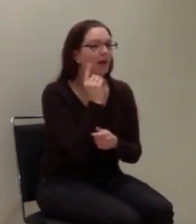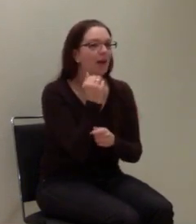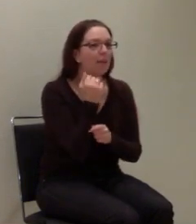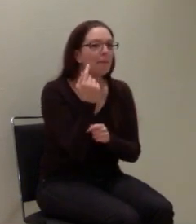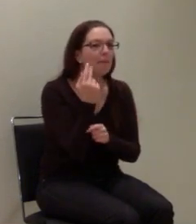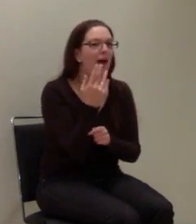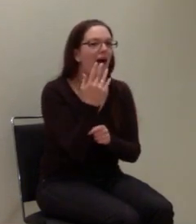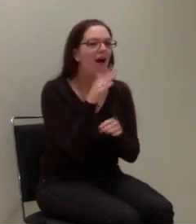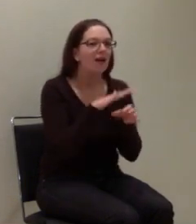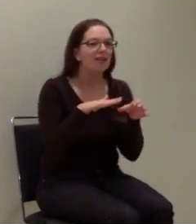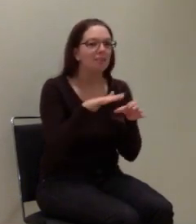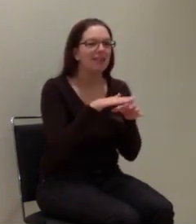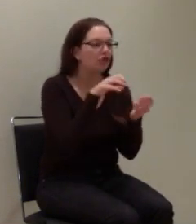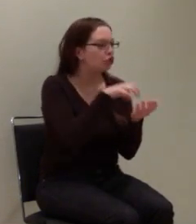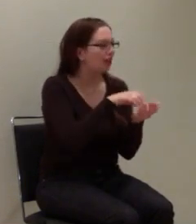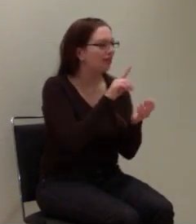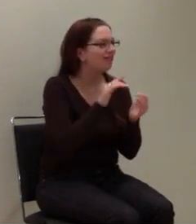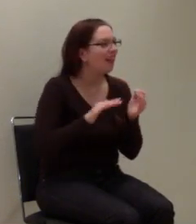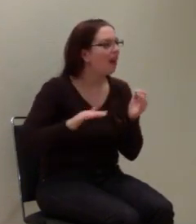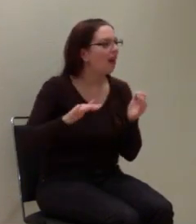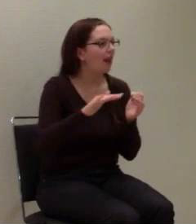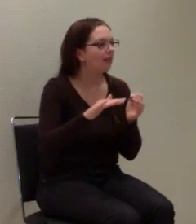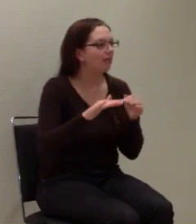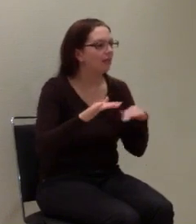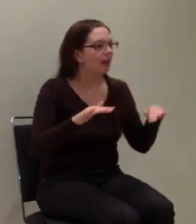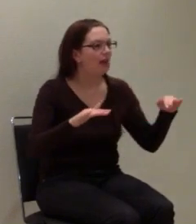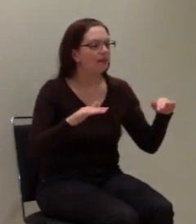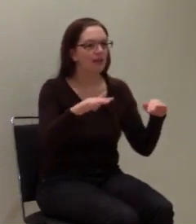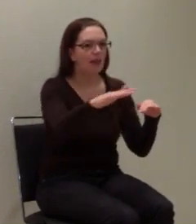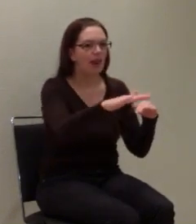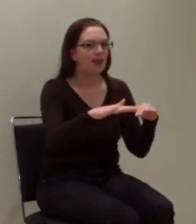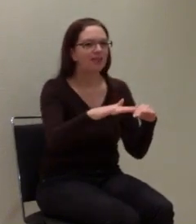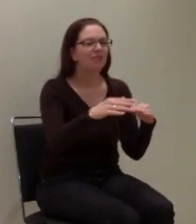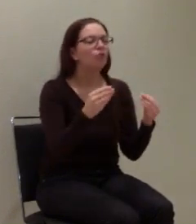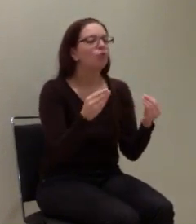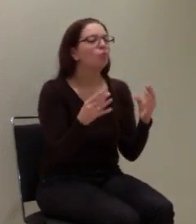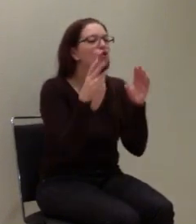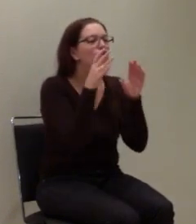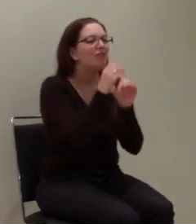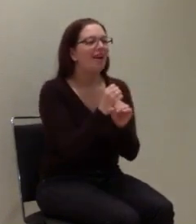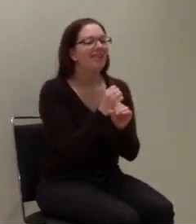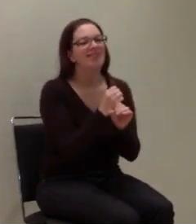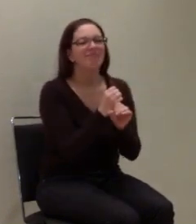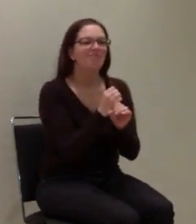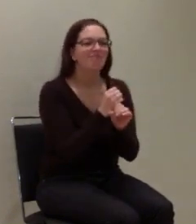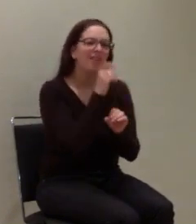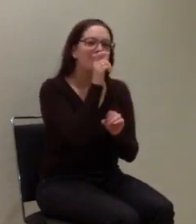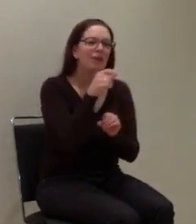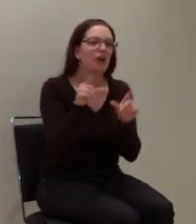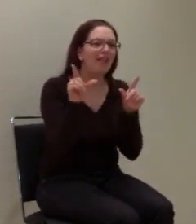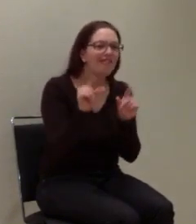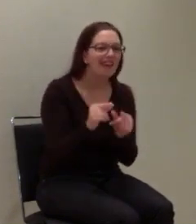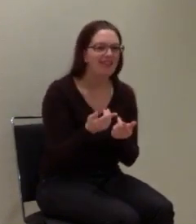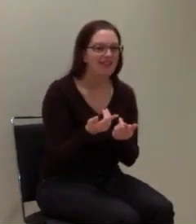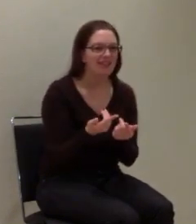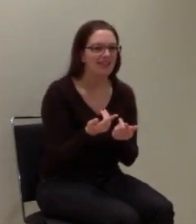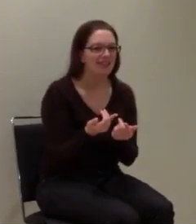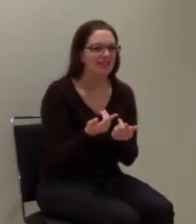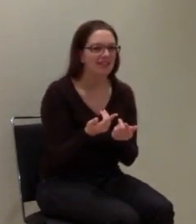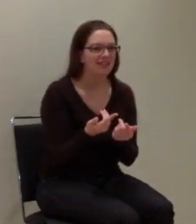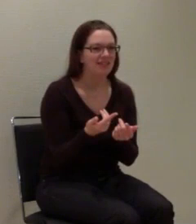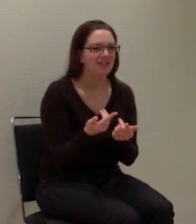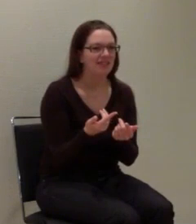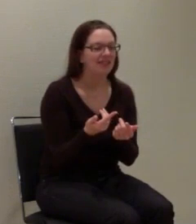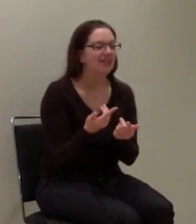ländlichen Bereichen die Leitstelle nachts weniger stark besetzt ist, sodass die 112 dann eben